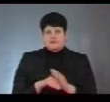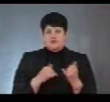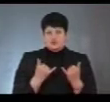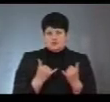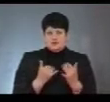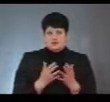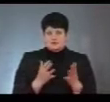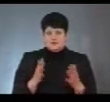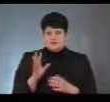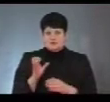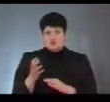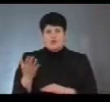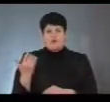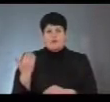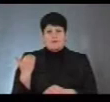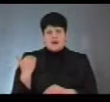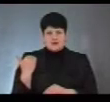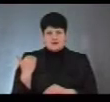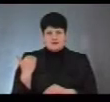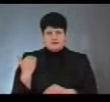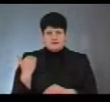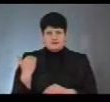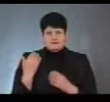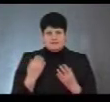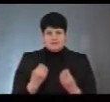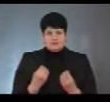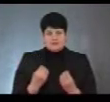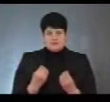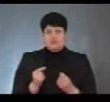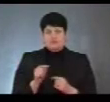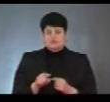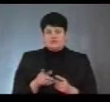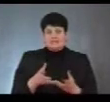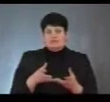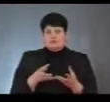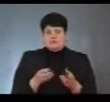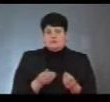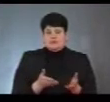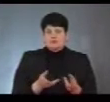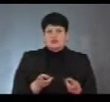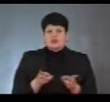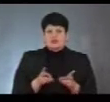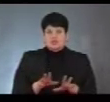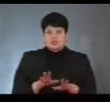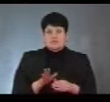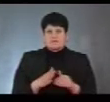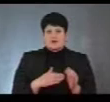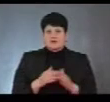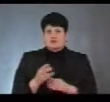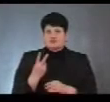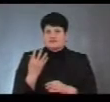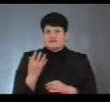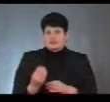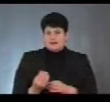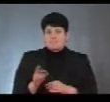більше 500 попередніх днів. Через це такий наплив булишилися фактично два дні.